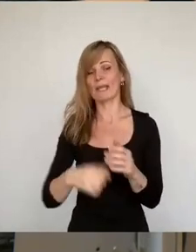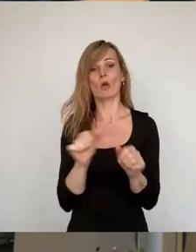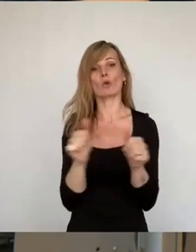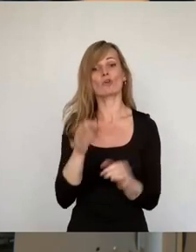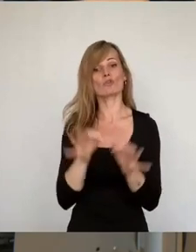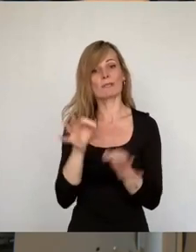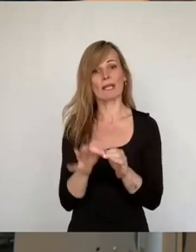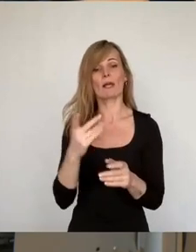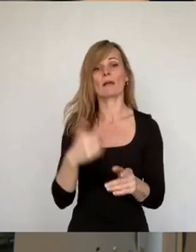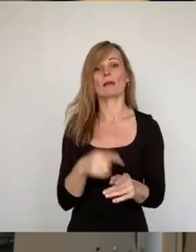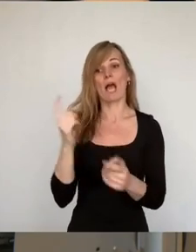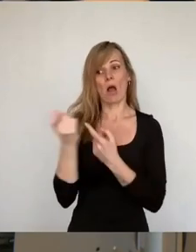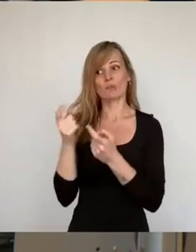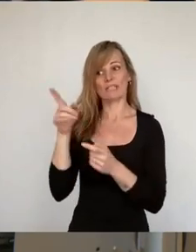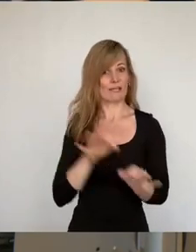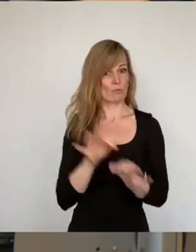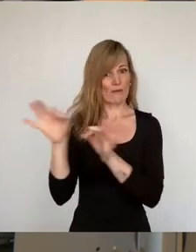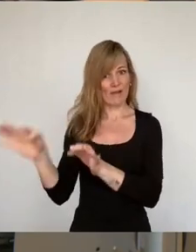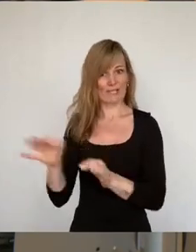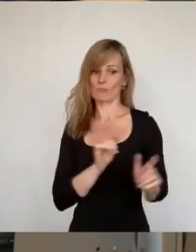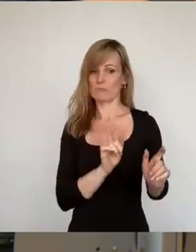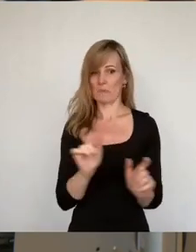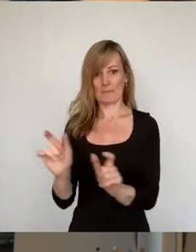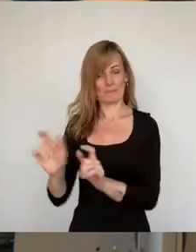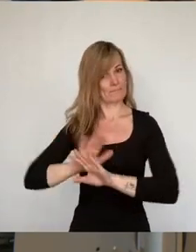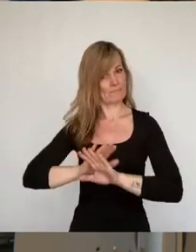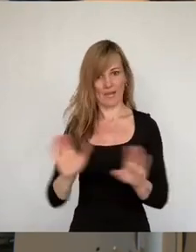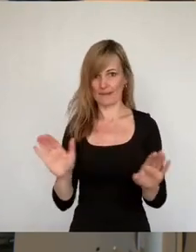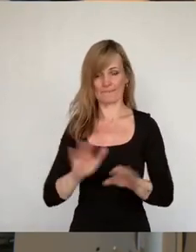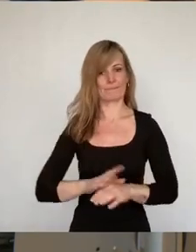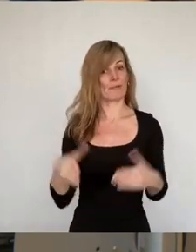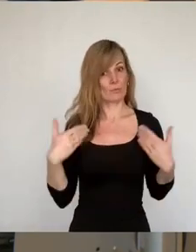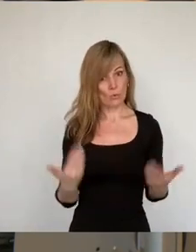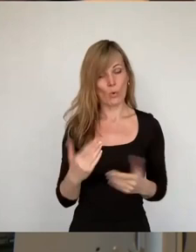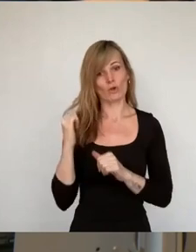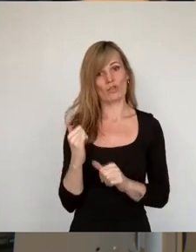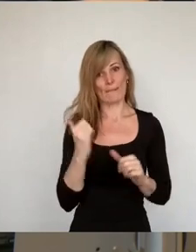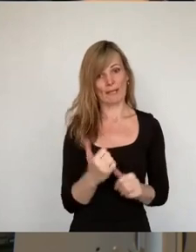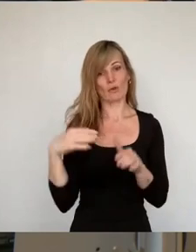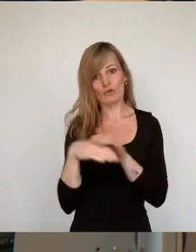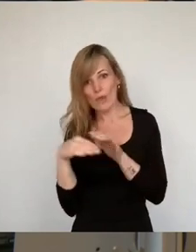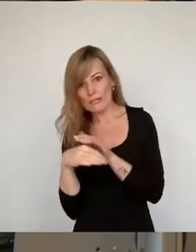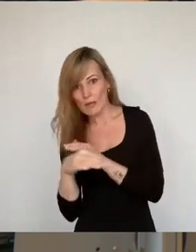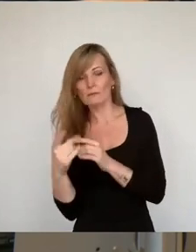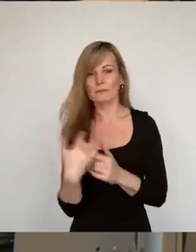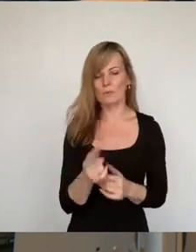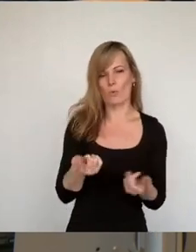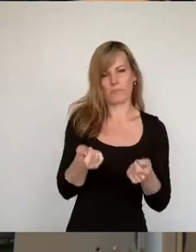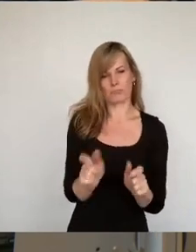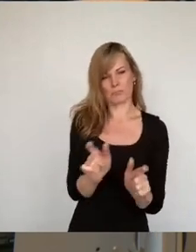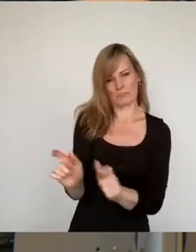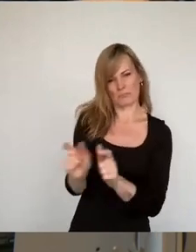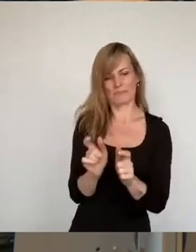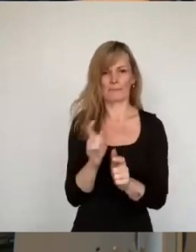Ausland sind jedoch ausgeschlossen. Denn nur so kann man schleppern und schleusern den Geldhahn zumindest ein kleines Stück